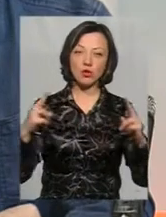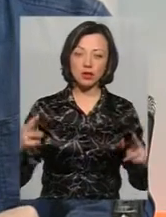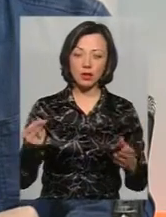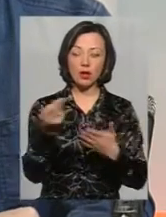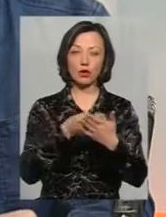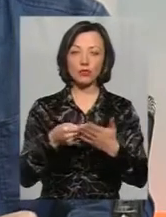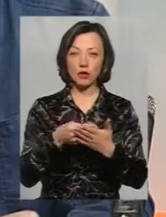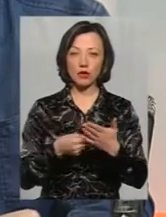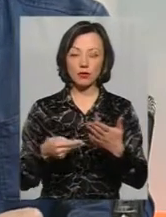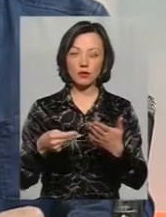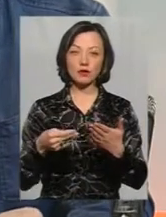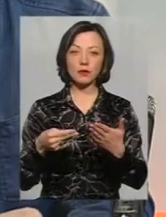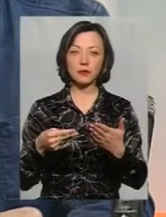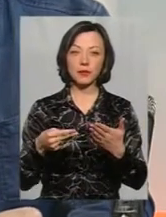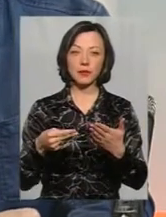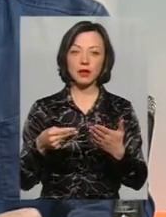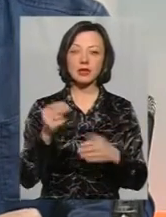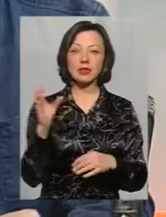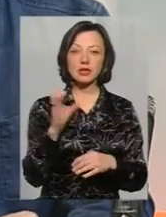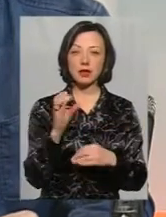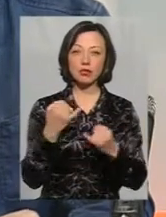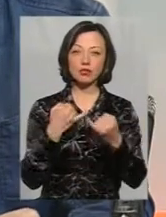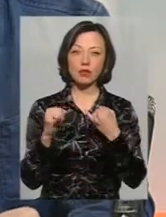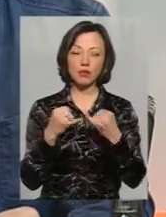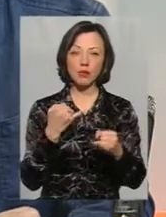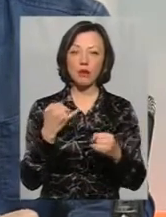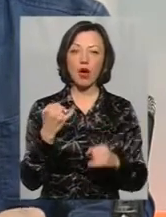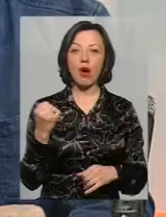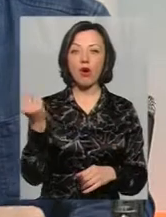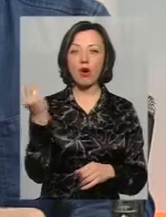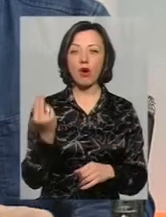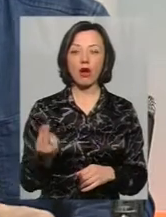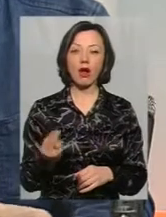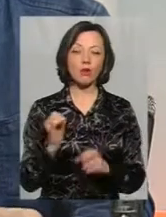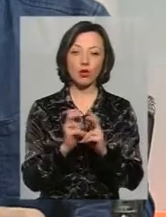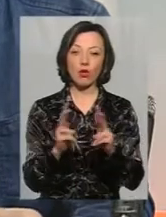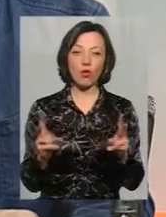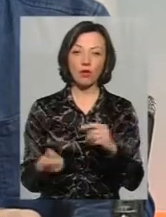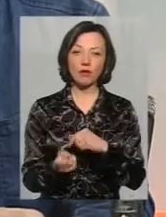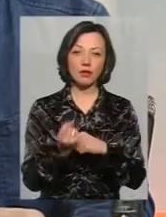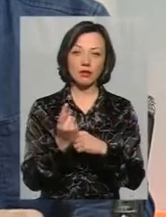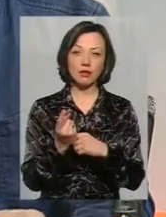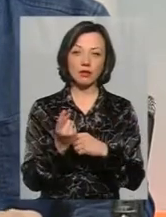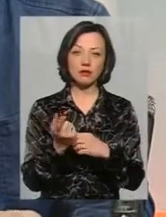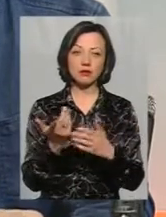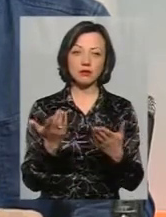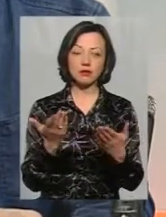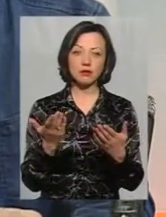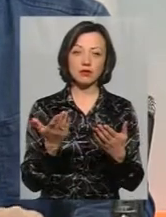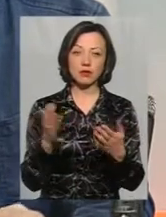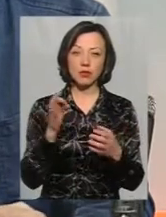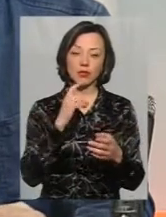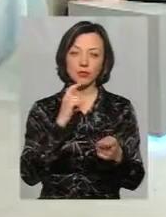розсмальовували, розсорбовували синіми і жовтими кольорами, і ні в кого не виникало відносно того